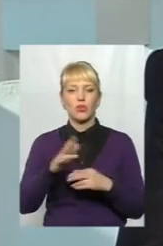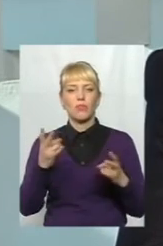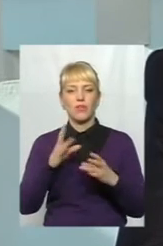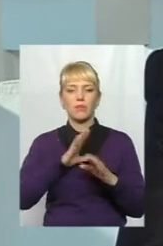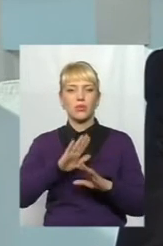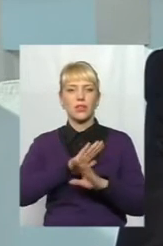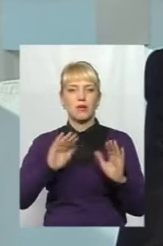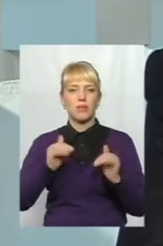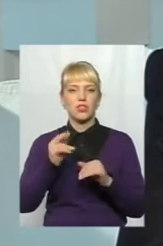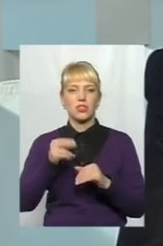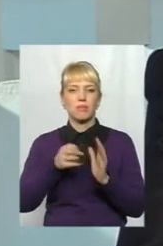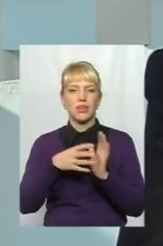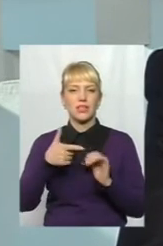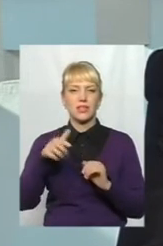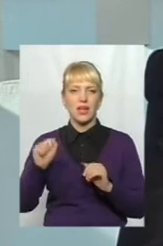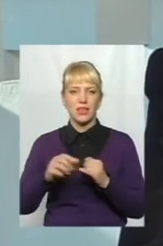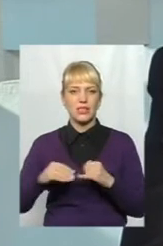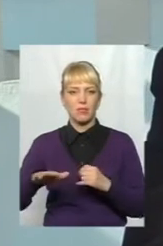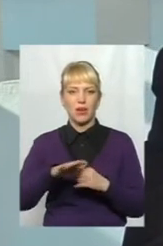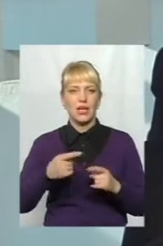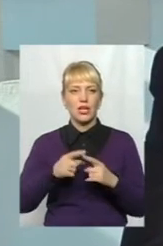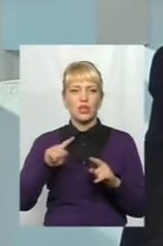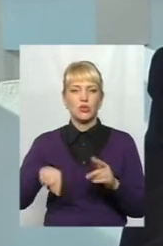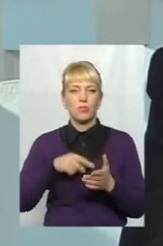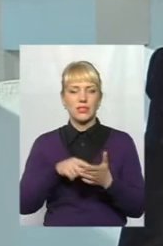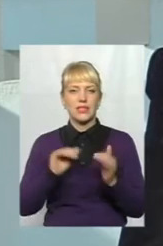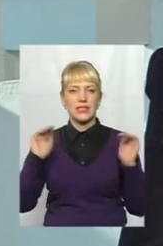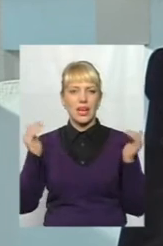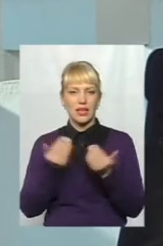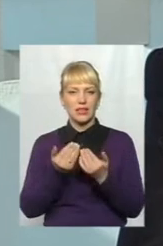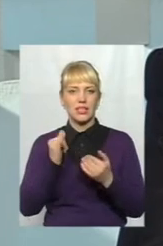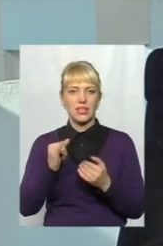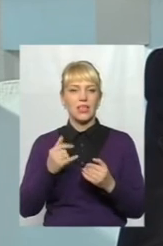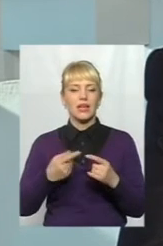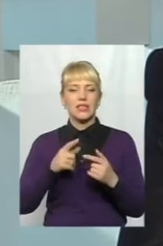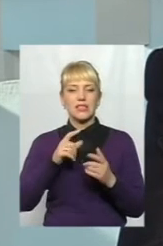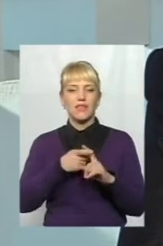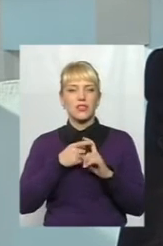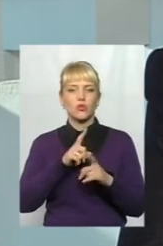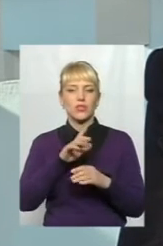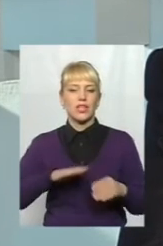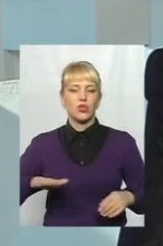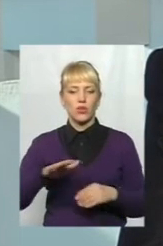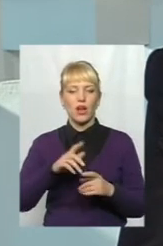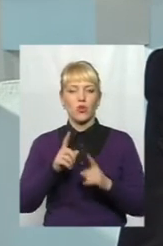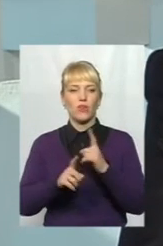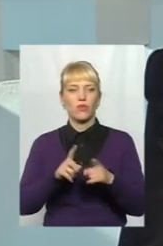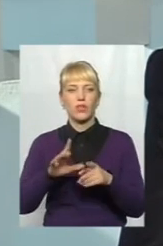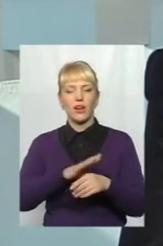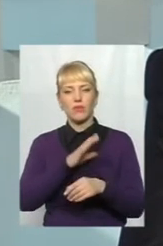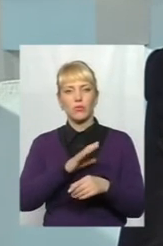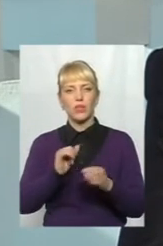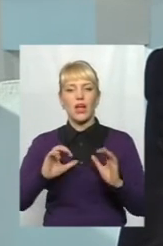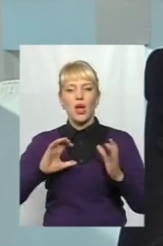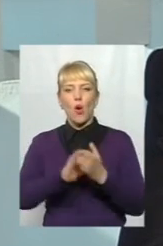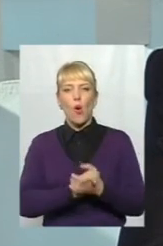місто, фактично, скажімо так, закрите. І в зв'язку з територіальною реформою, яка відбулася, де об'єднання